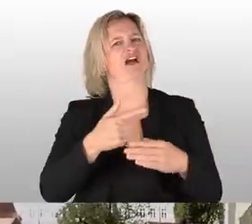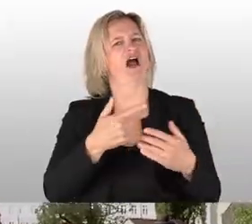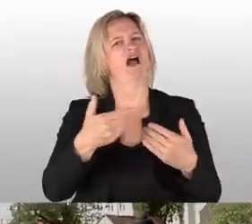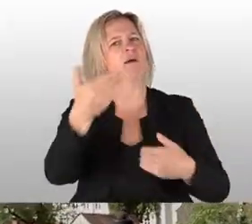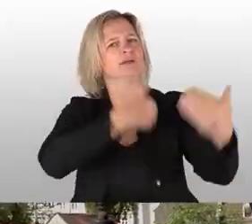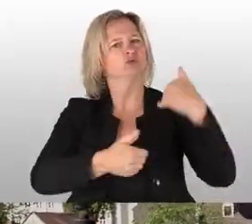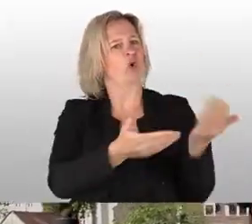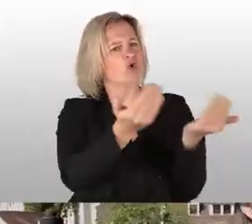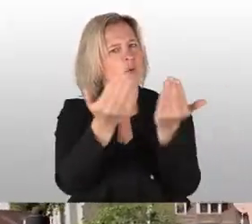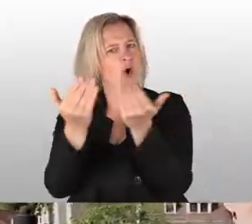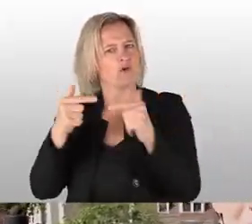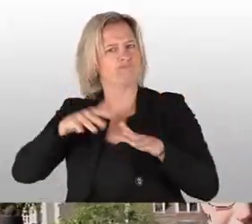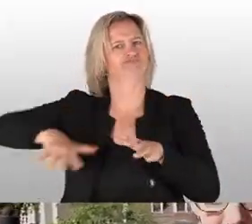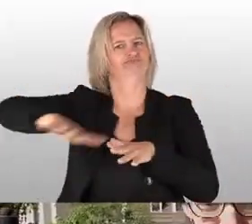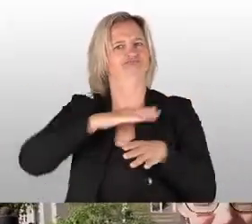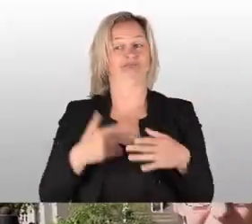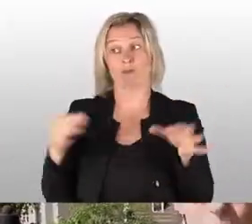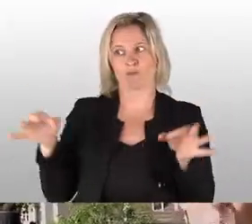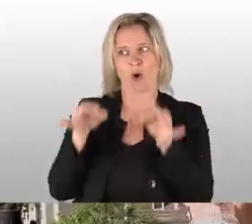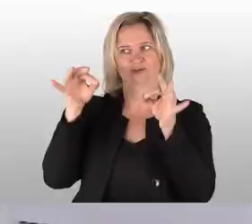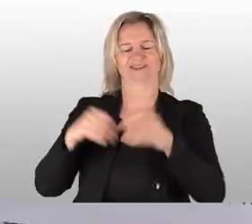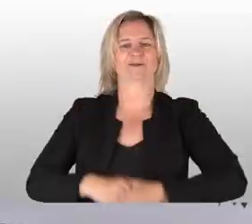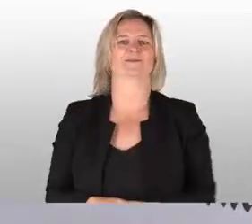hier in der Region. So machen wir das. Prost. Wohlbekommen.